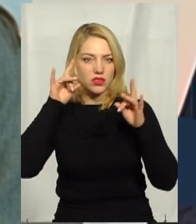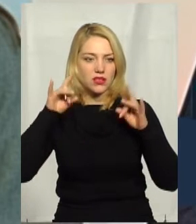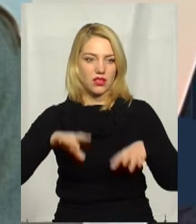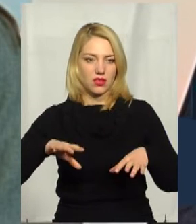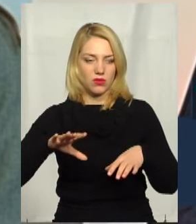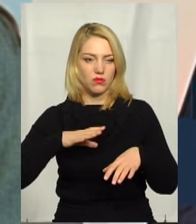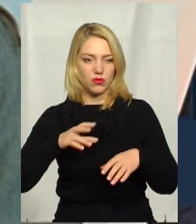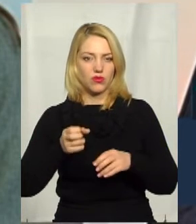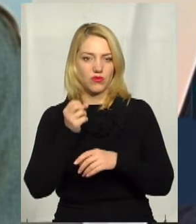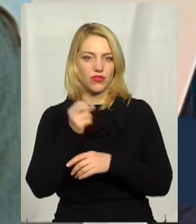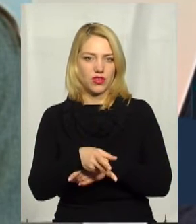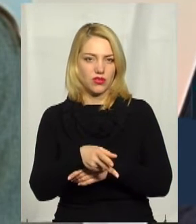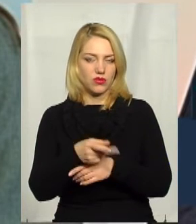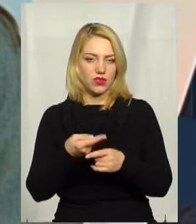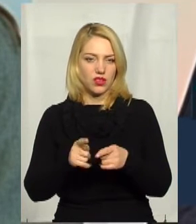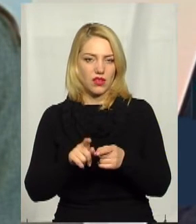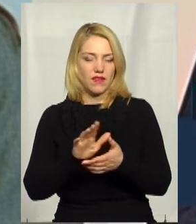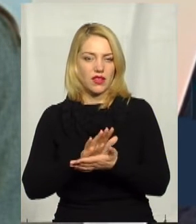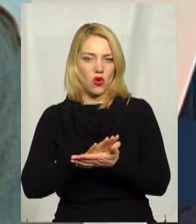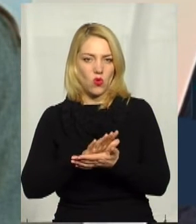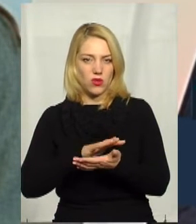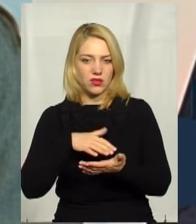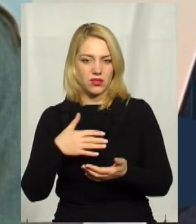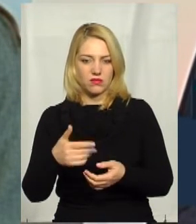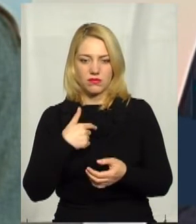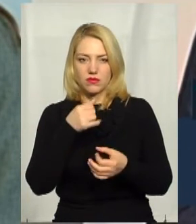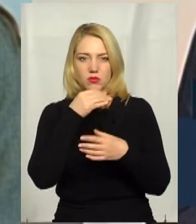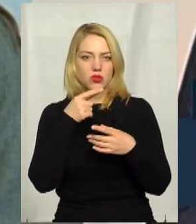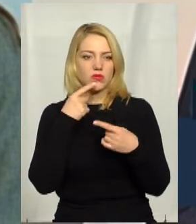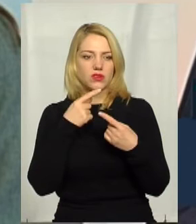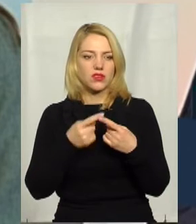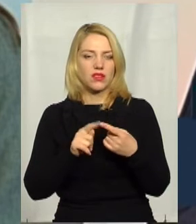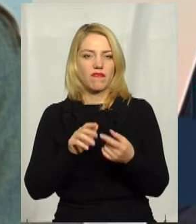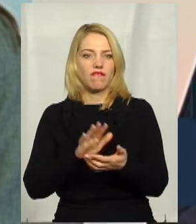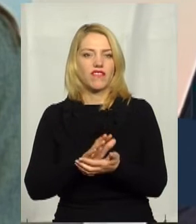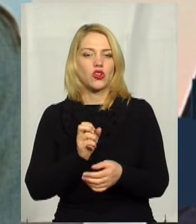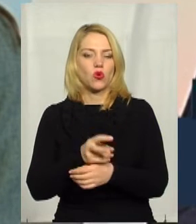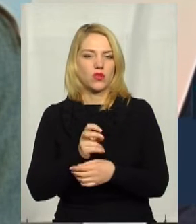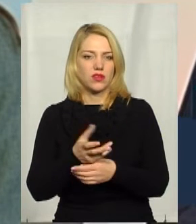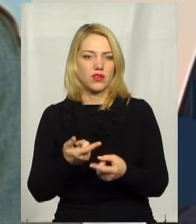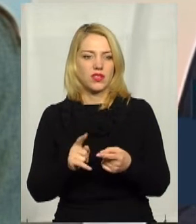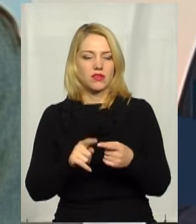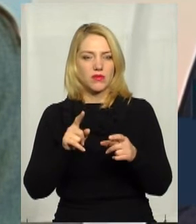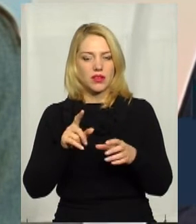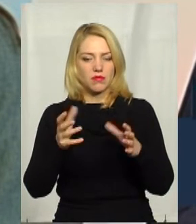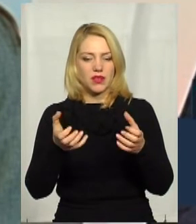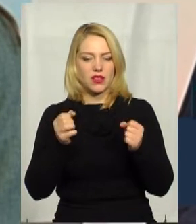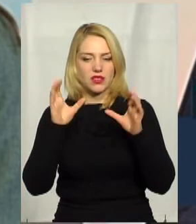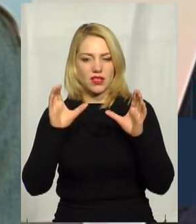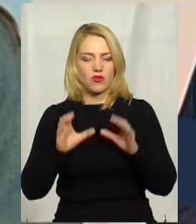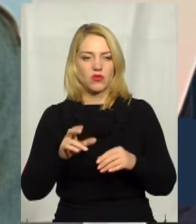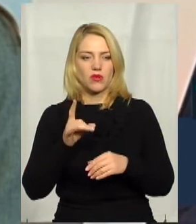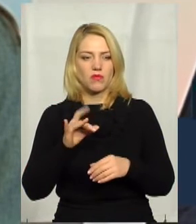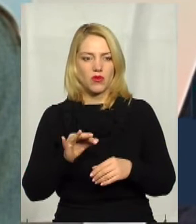безпосередньо такі відходи. Ми їх навіть не можемо назвати відходами, оскільки з прийняттям закону про